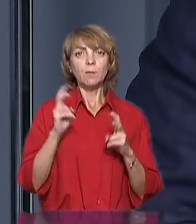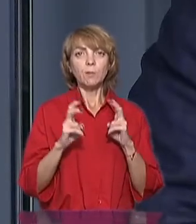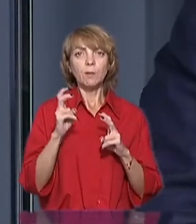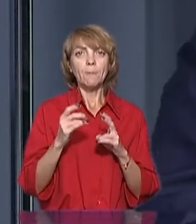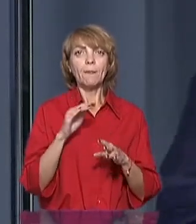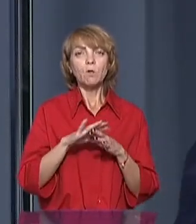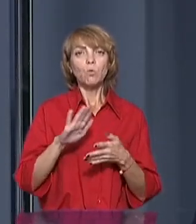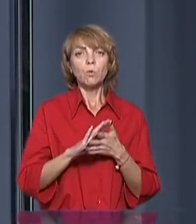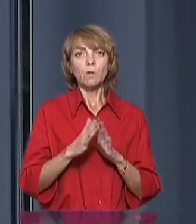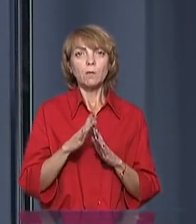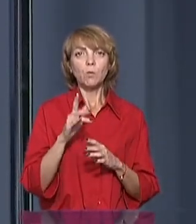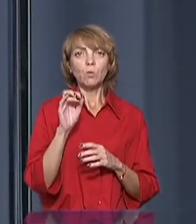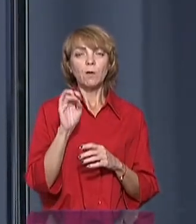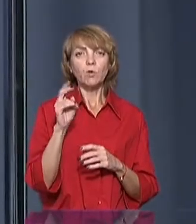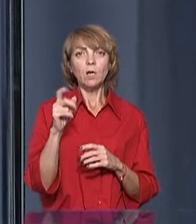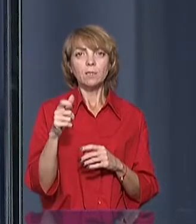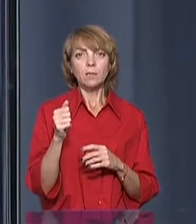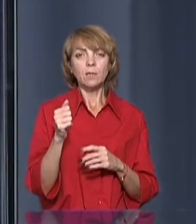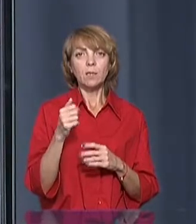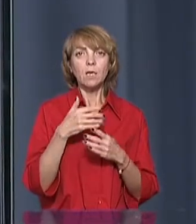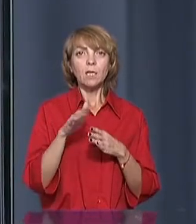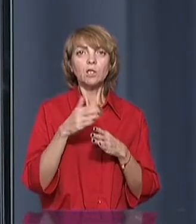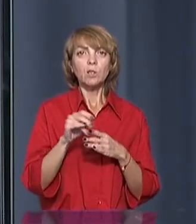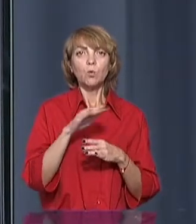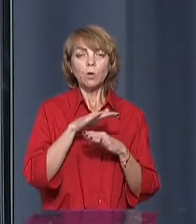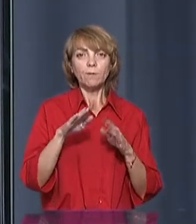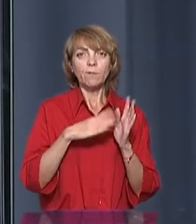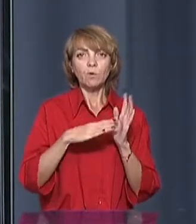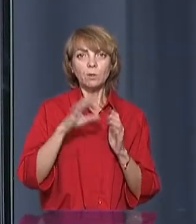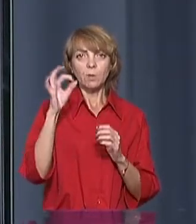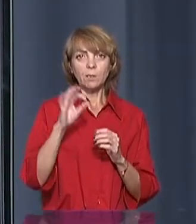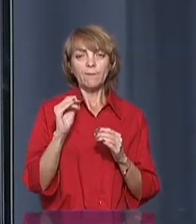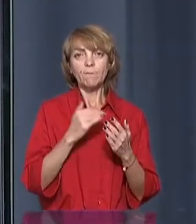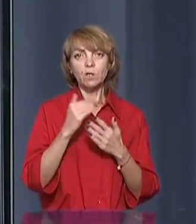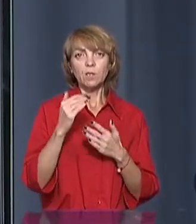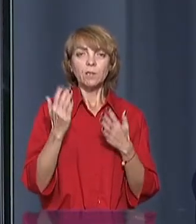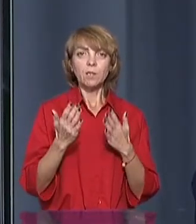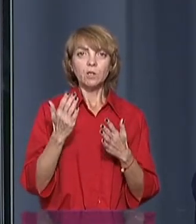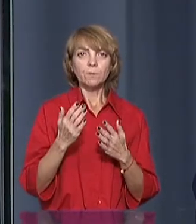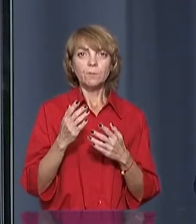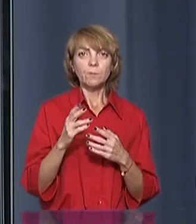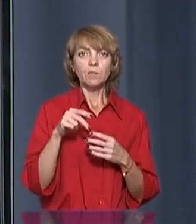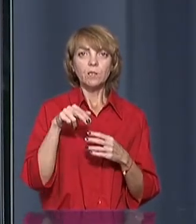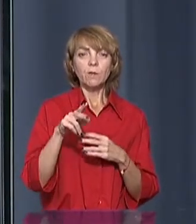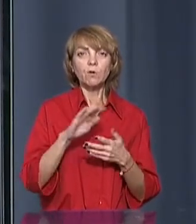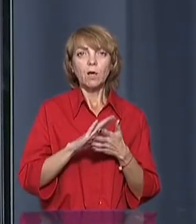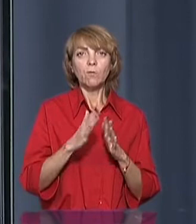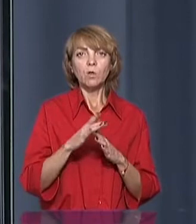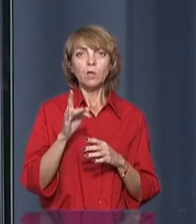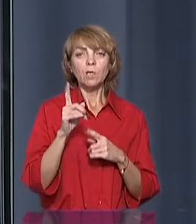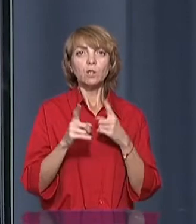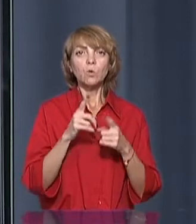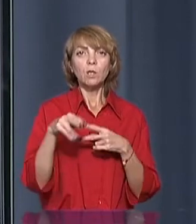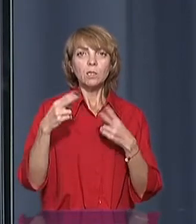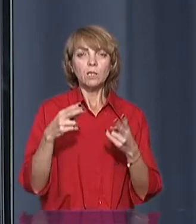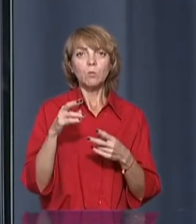виповнили умови НАКНафтогазу розвитуються на рівні 90% і вищі, або вже зайшли в договор з структуризації